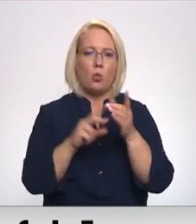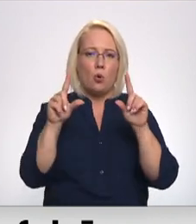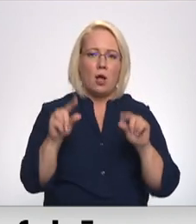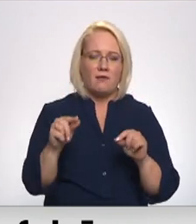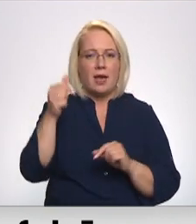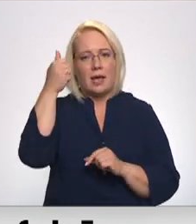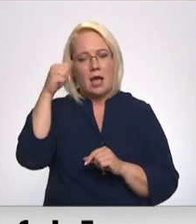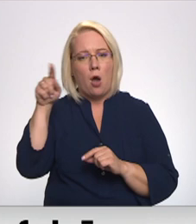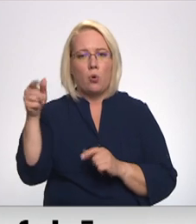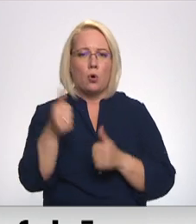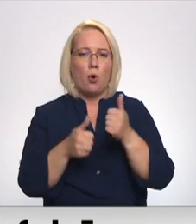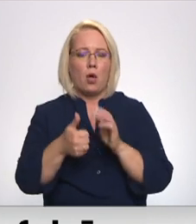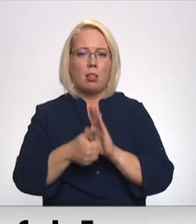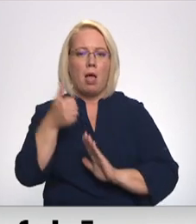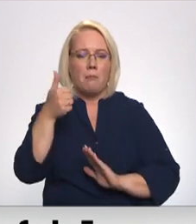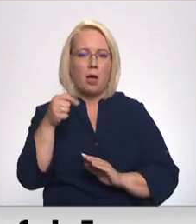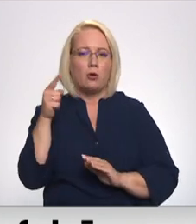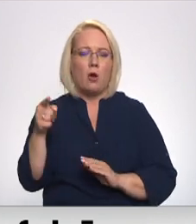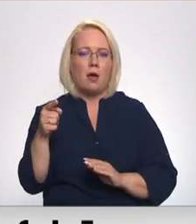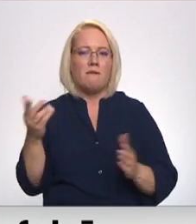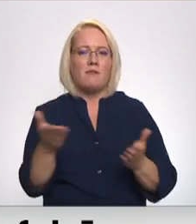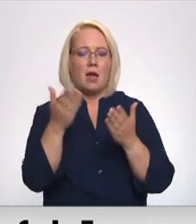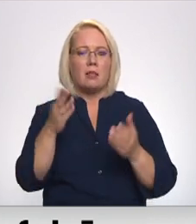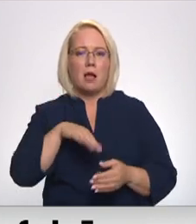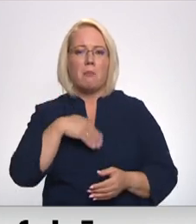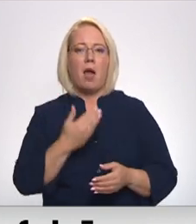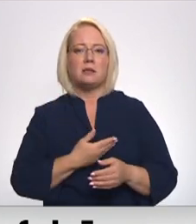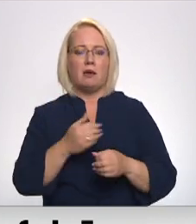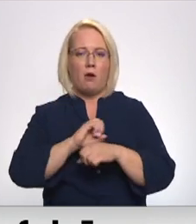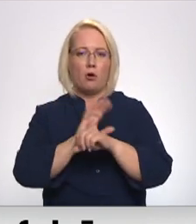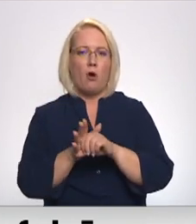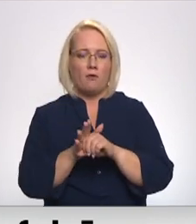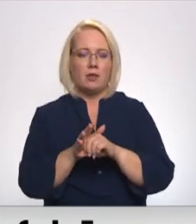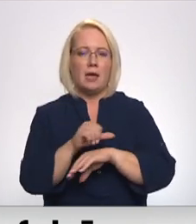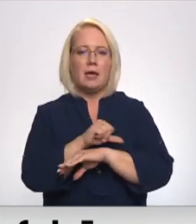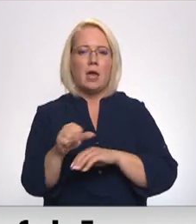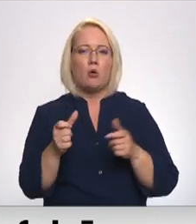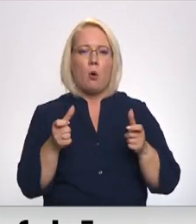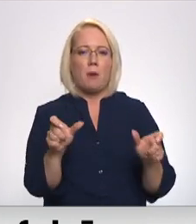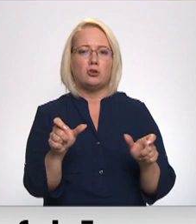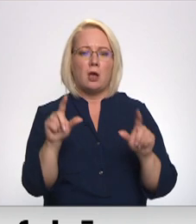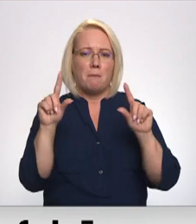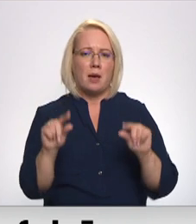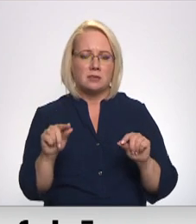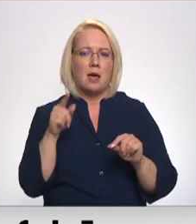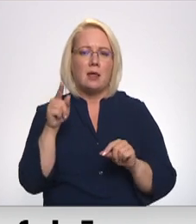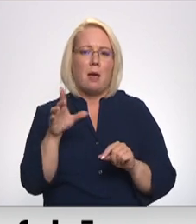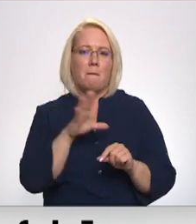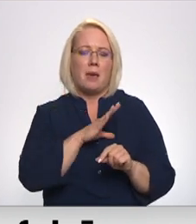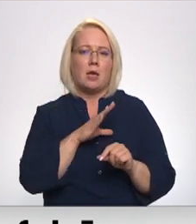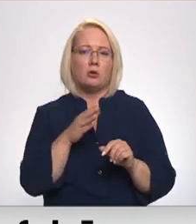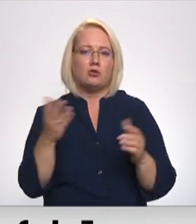konkurēt spējīgāki, jo viņi vieglāk ir pārdzīvojusi šo pandēmijas periodu, ierobežami bijuši mazāki, tie bijuši maigāki.